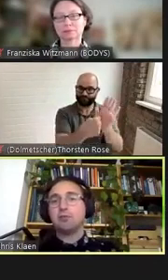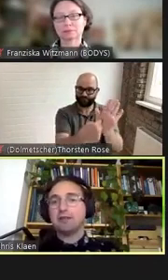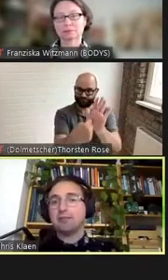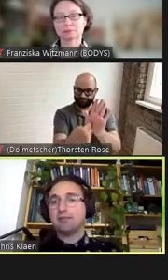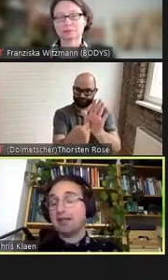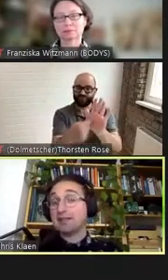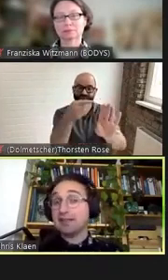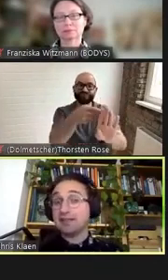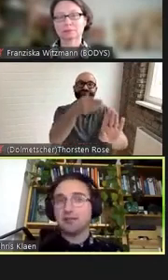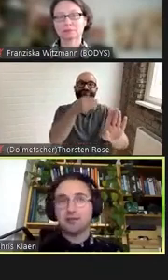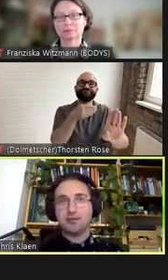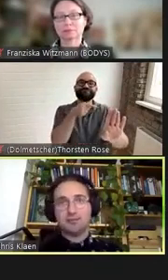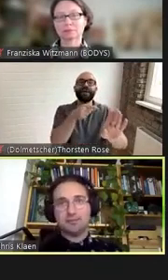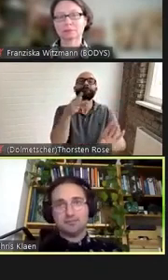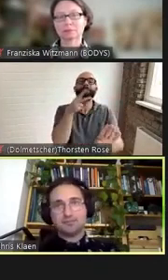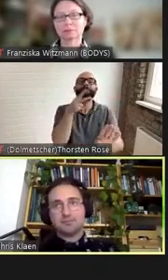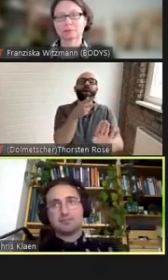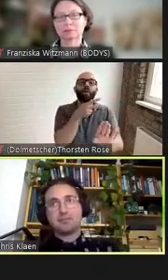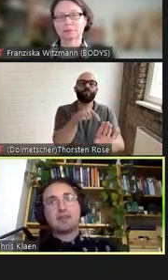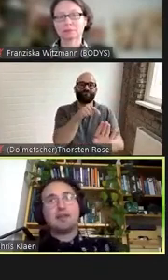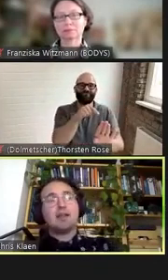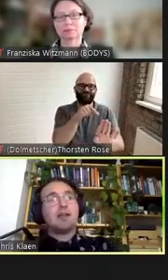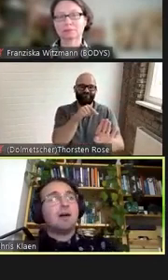dieses Problem angehen sollen.